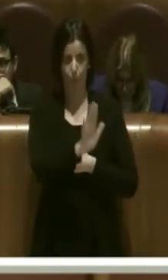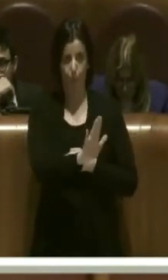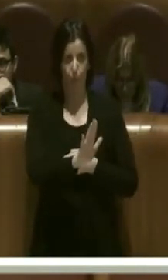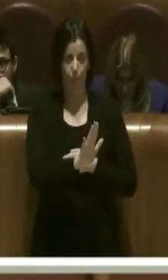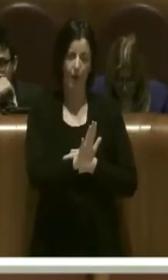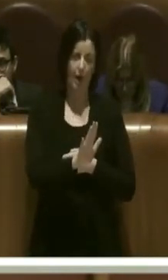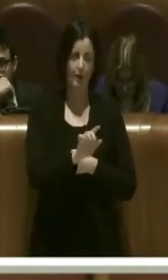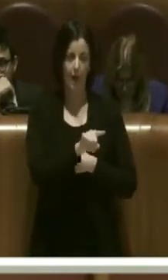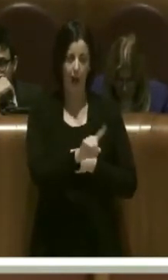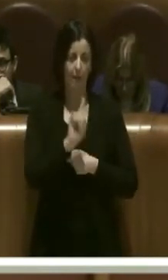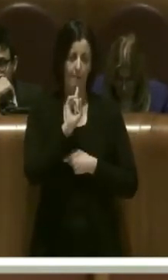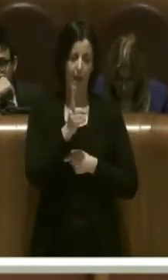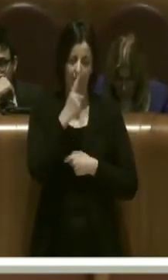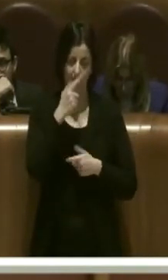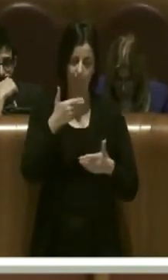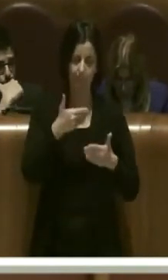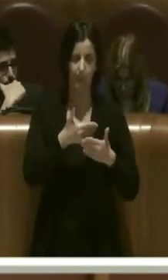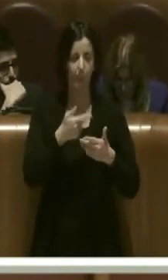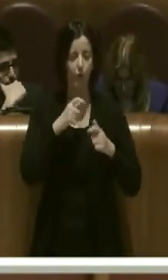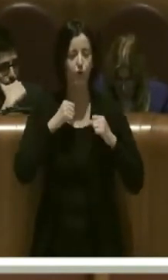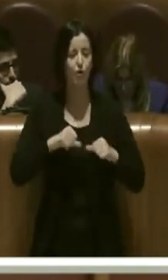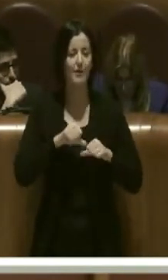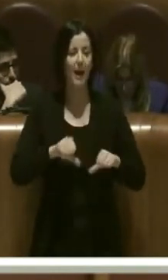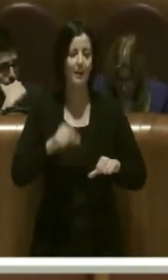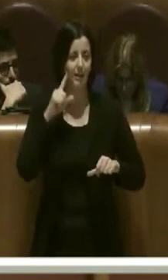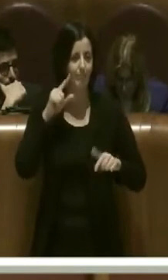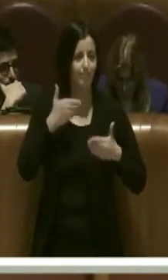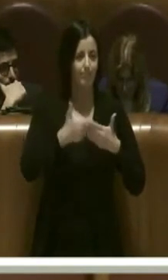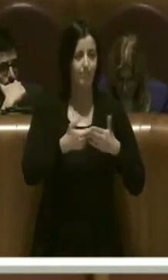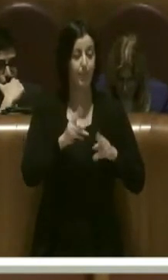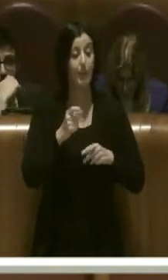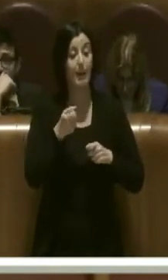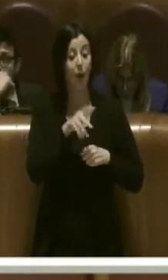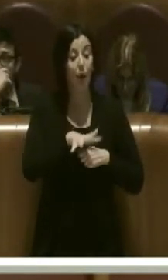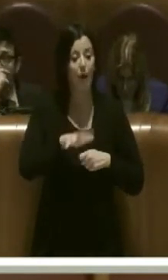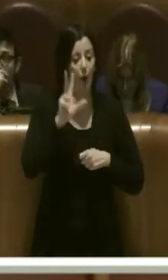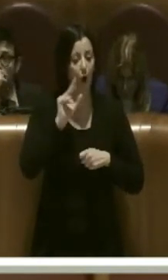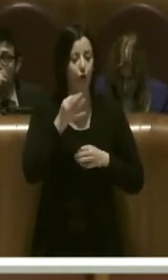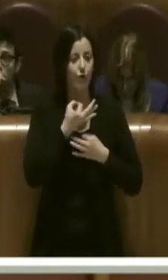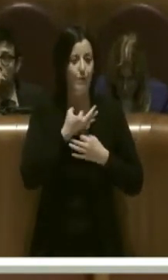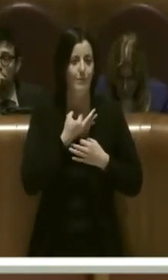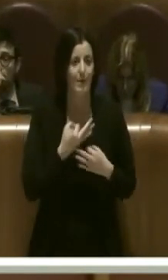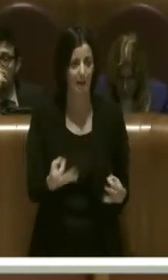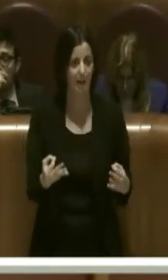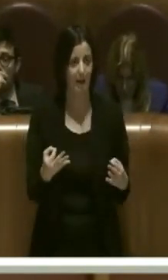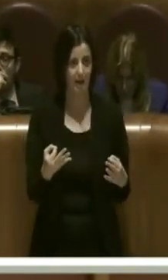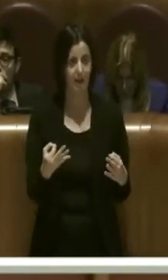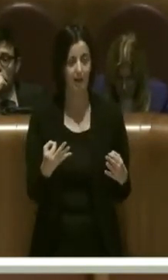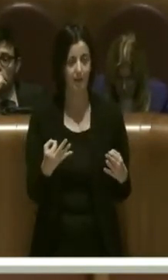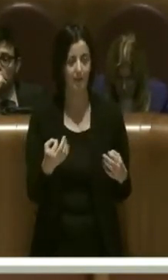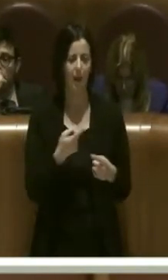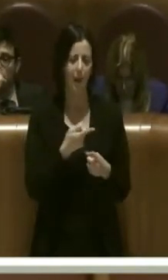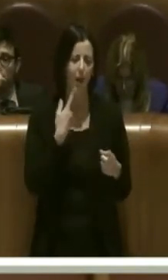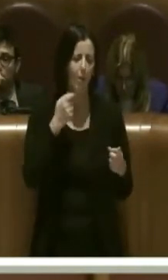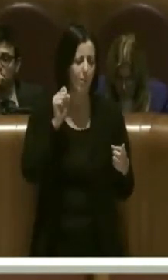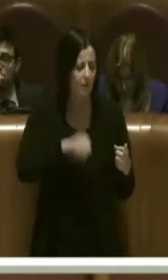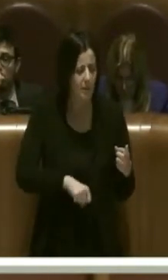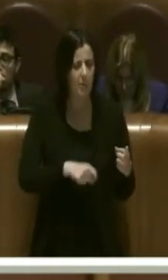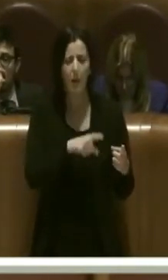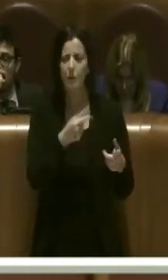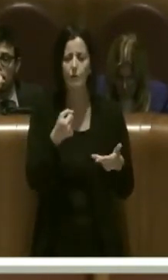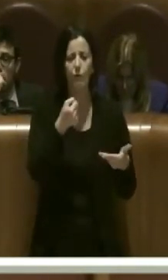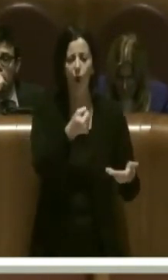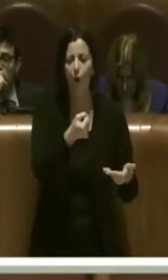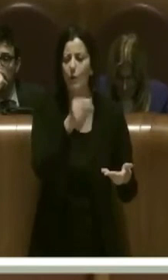esigenze del territorio di quanto lo sia Roma Capitale. Perché si conosce il territorio, perché comunque c'è la possibilità di sapere dove mettere quei